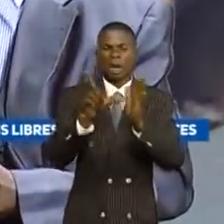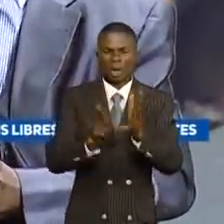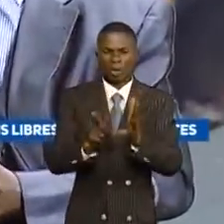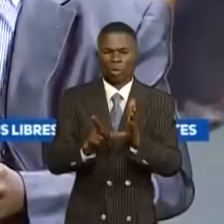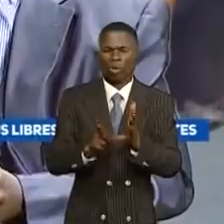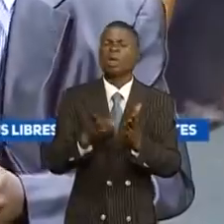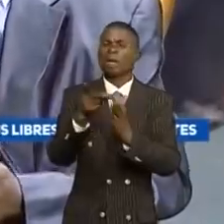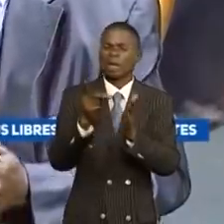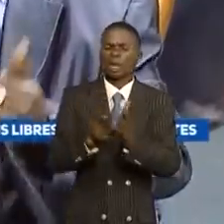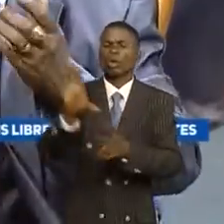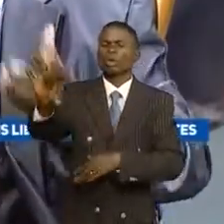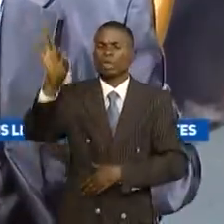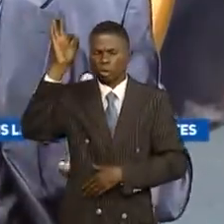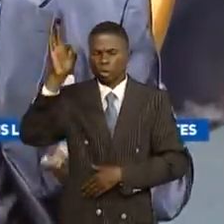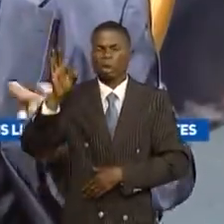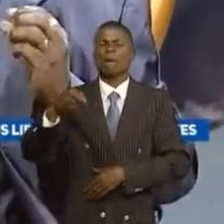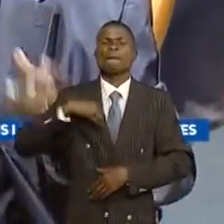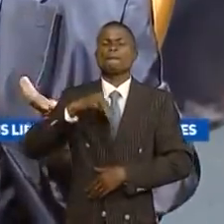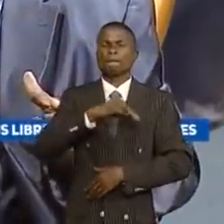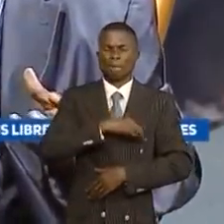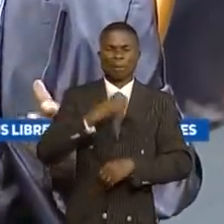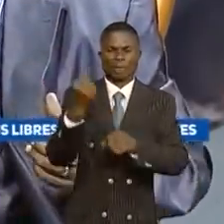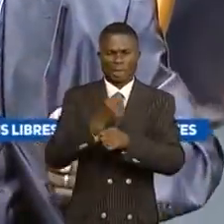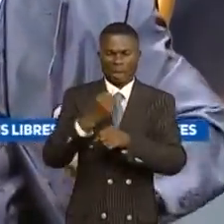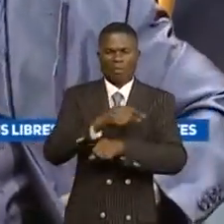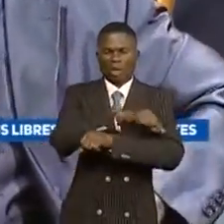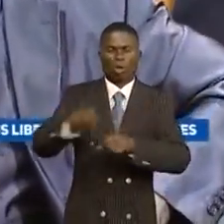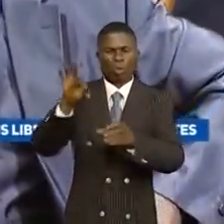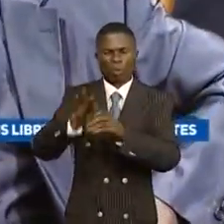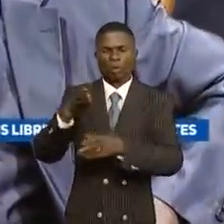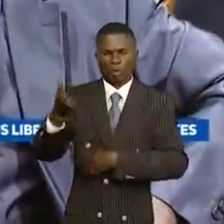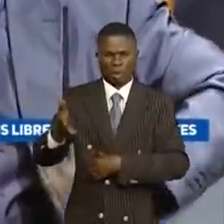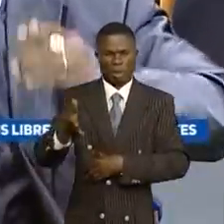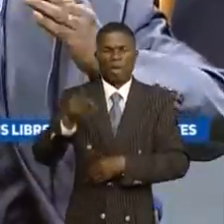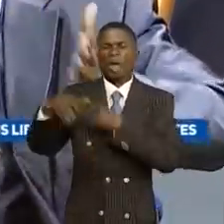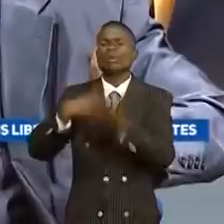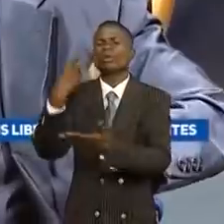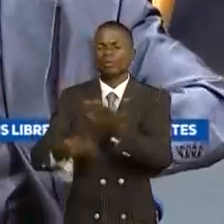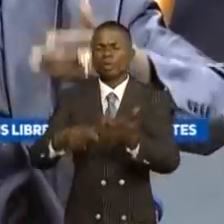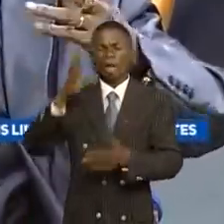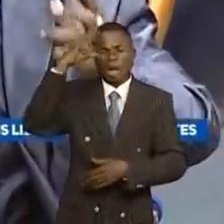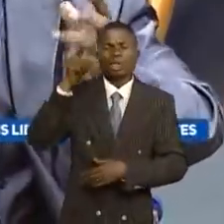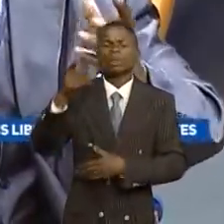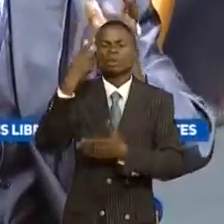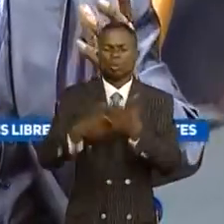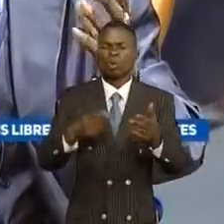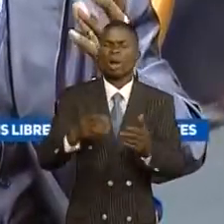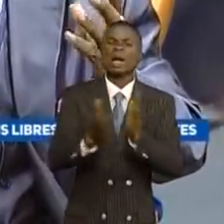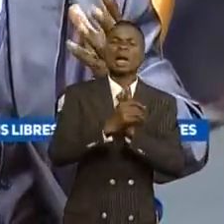critère objectif de désignation des membres délégués. Qui a fait quoi ? Quelle est son expertise ? Quelle est son